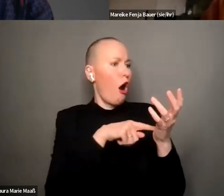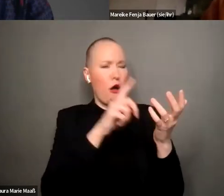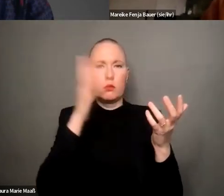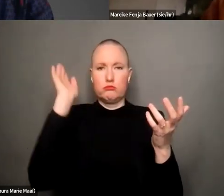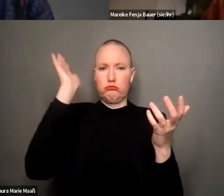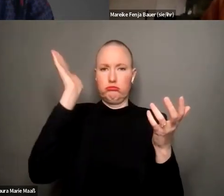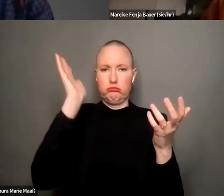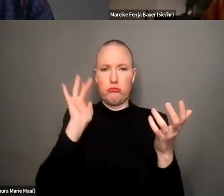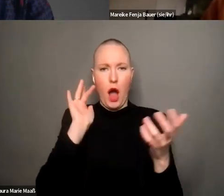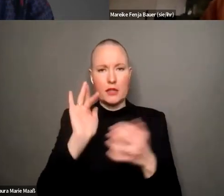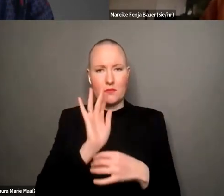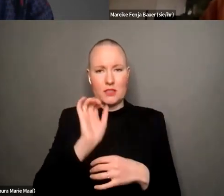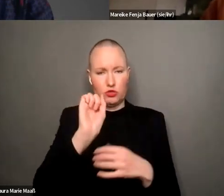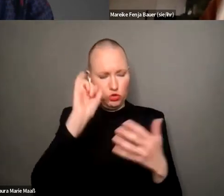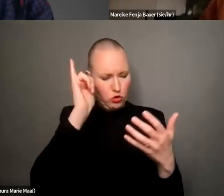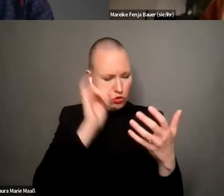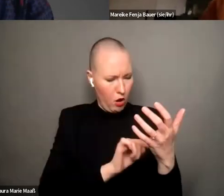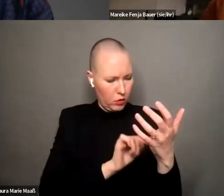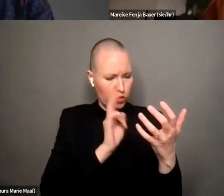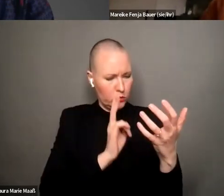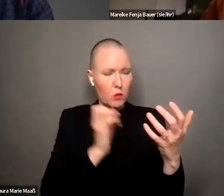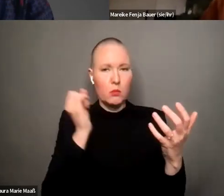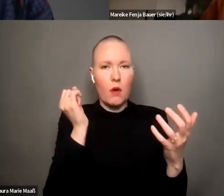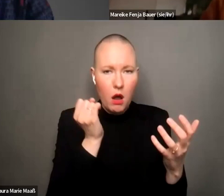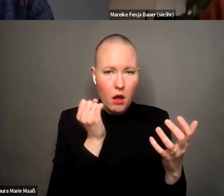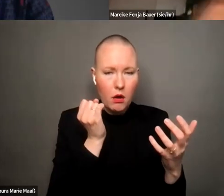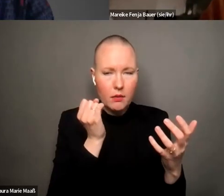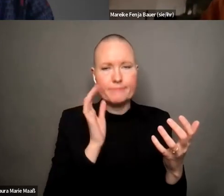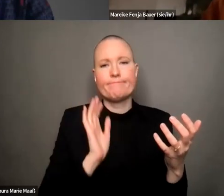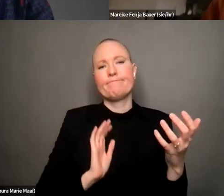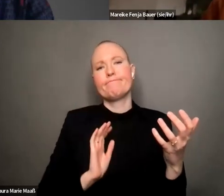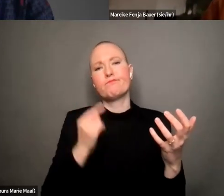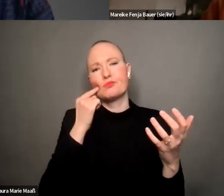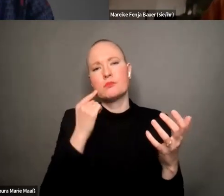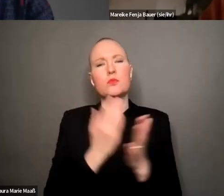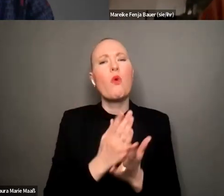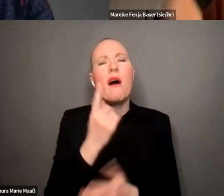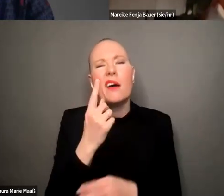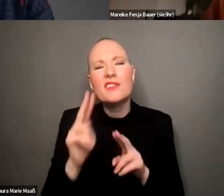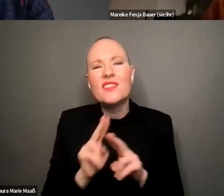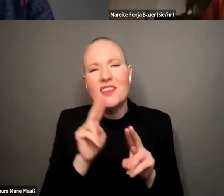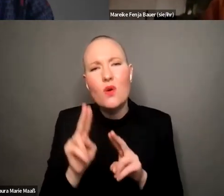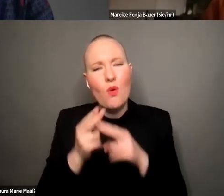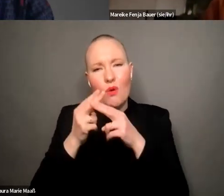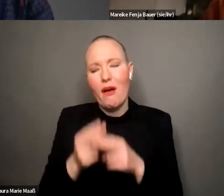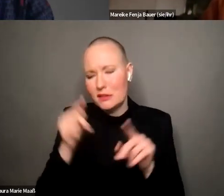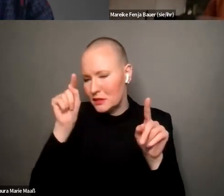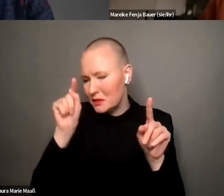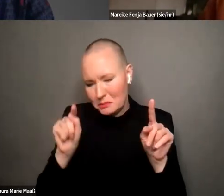antifeministische in flanzerinnen wo sich dann herausgestellt hat okay die hat jetzt irgendwie ein video dazu gemacht und sonst wirklich gar nichts dazu unter den 300 videos